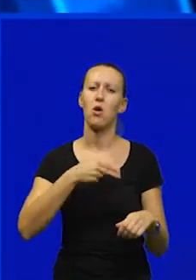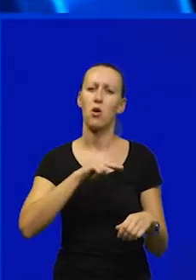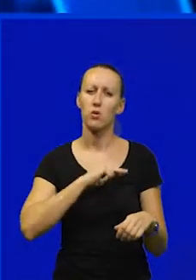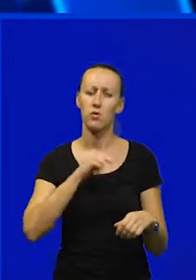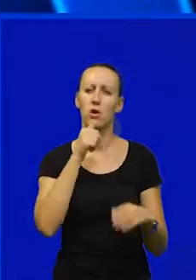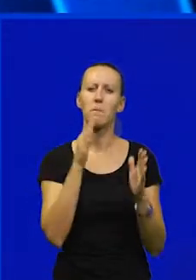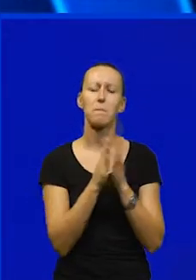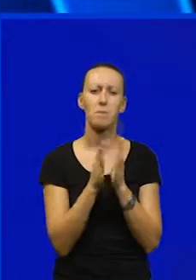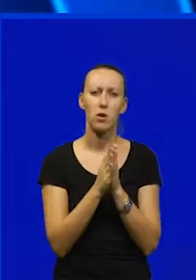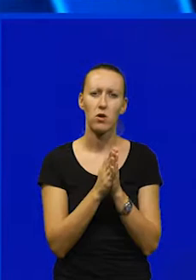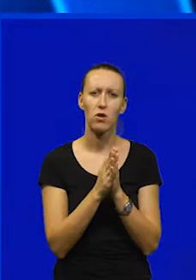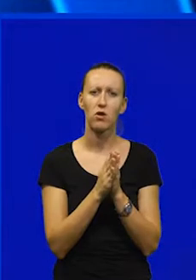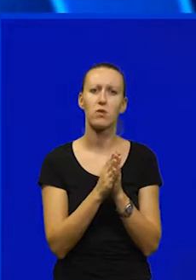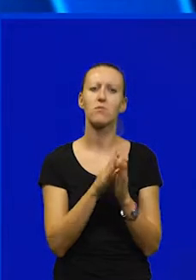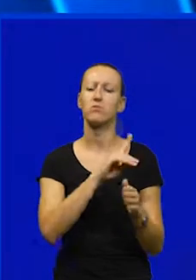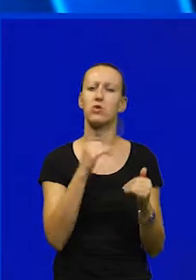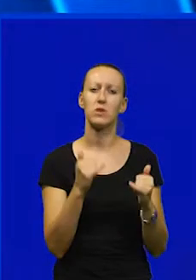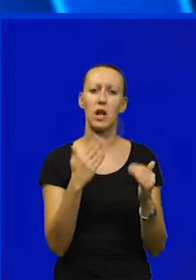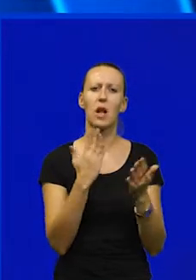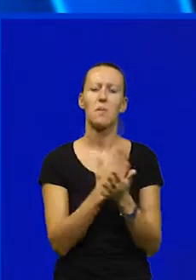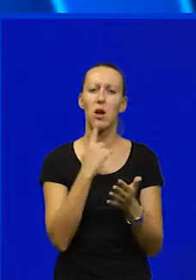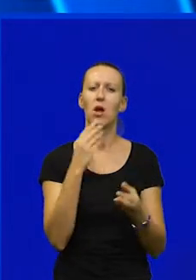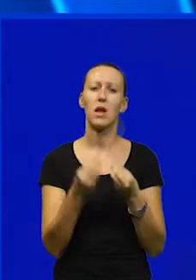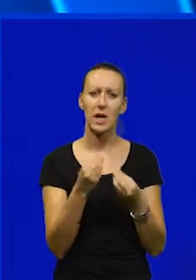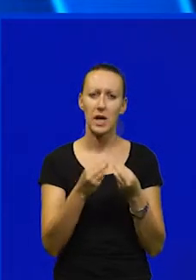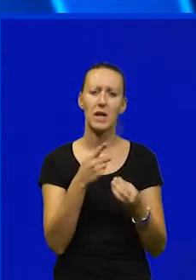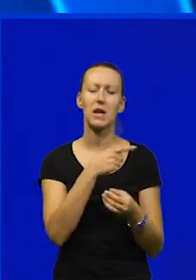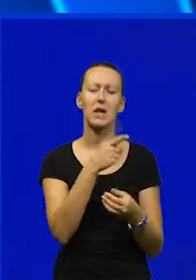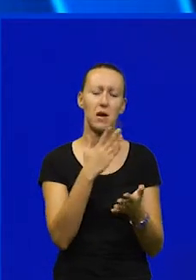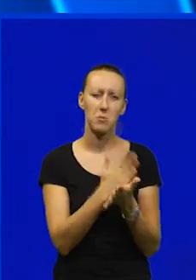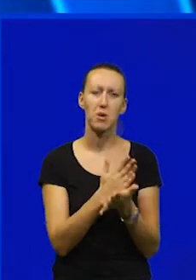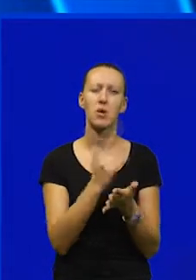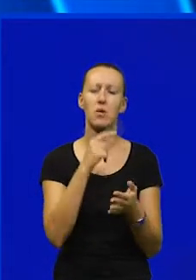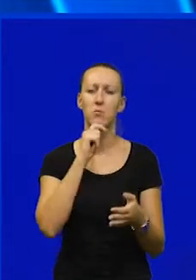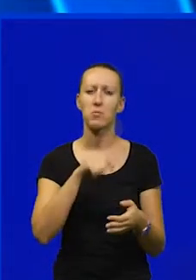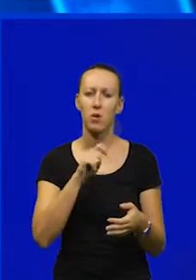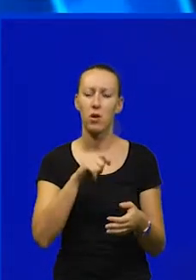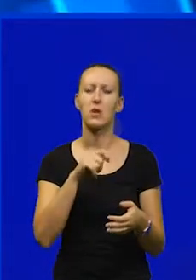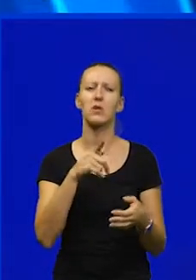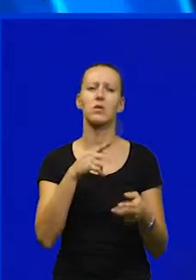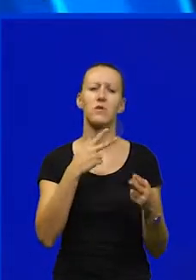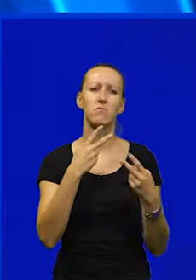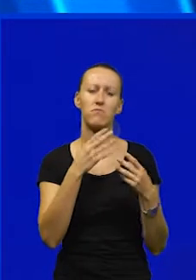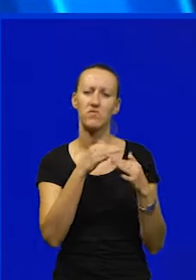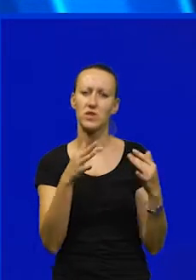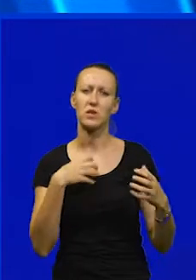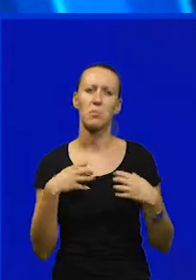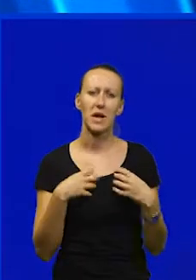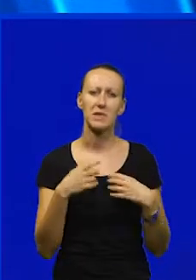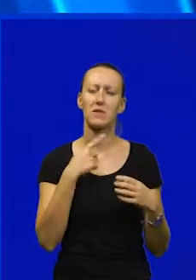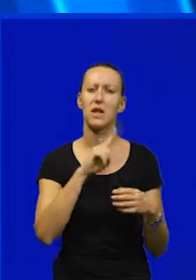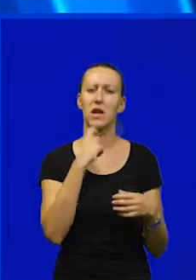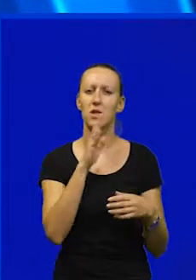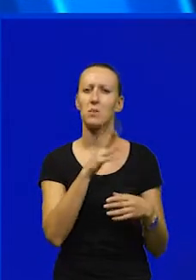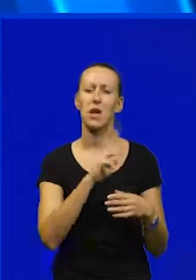i molim vas, do sada bilo je igra i igrica, bilo je političkih, različitih predstava, da ne